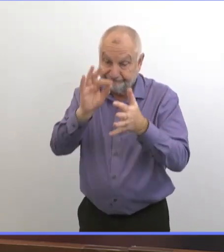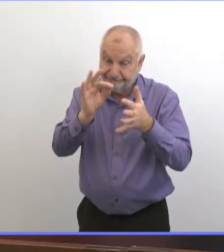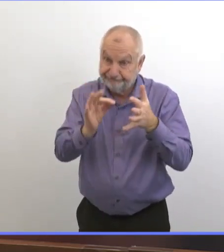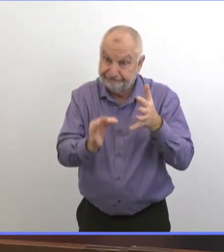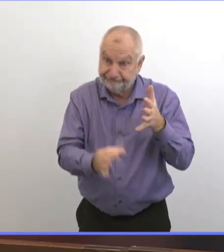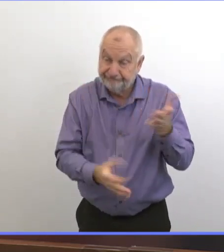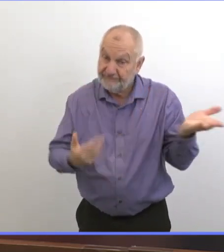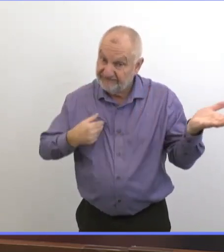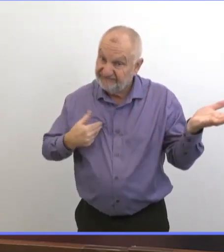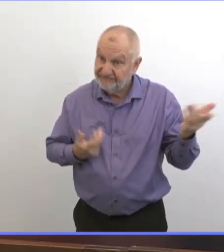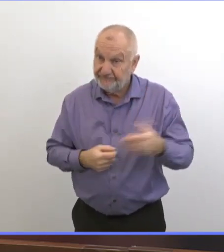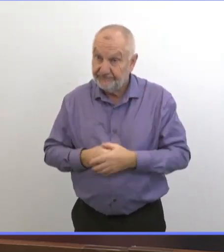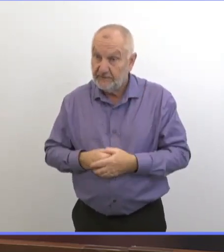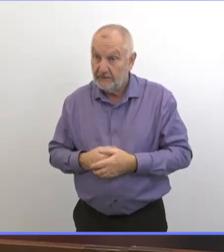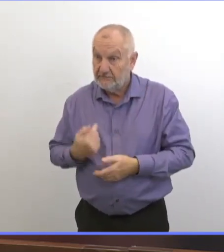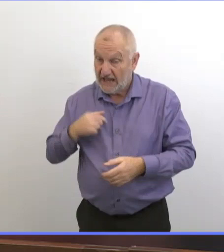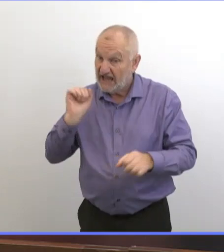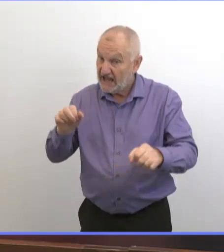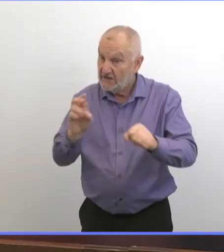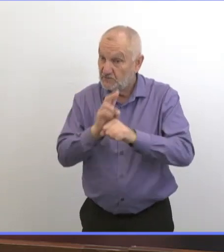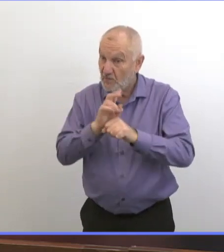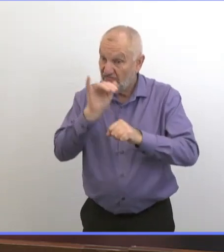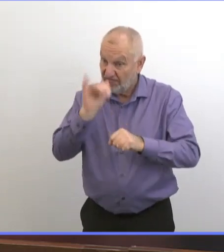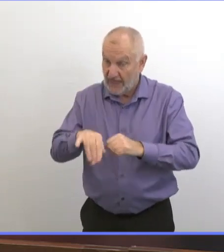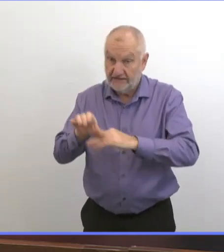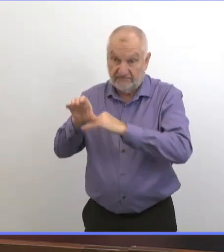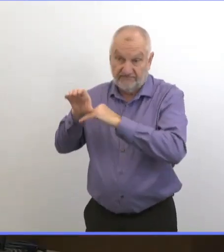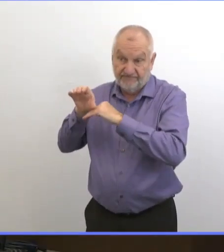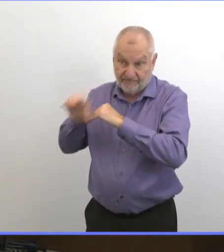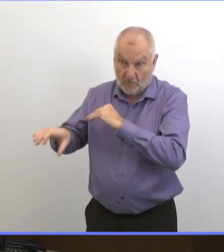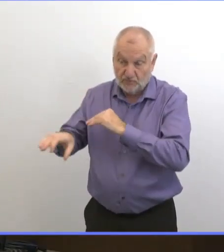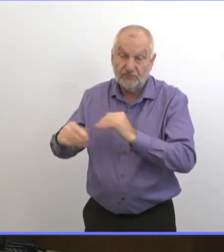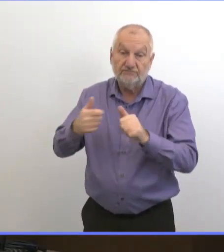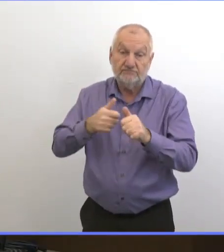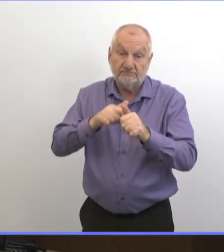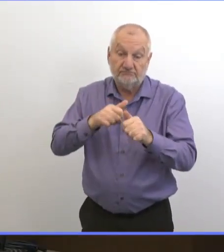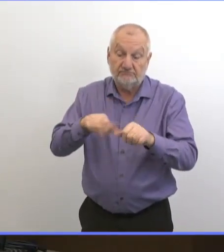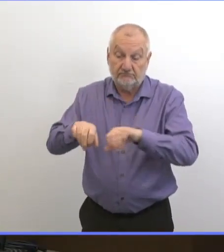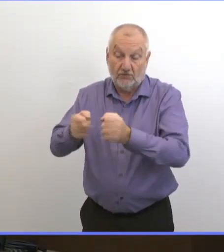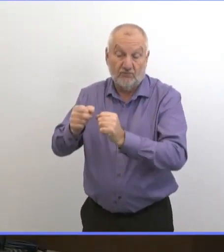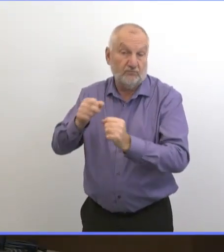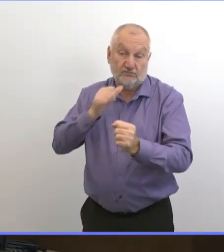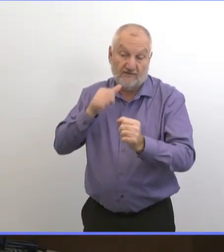disponibles qui permettent de faire appliquer la loi. Merci.